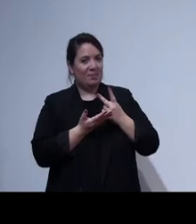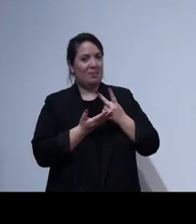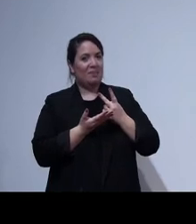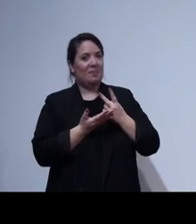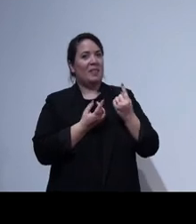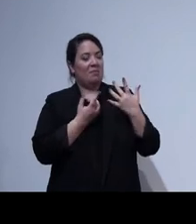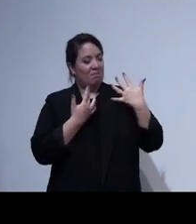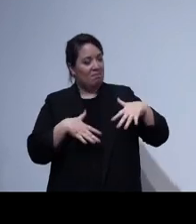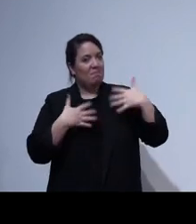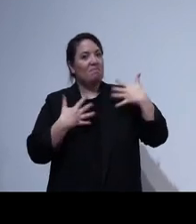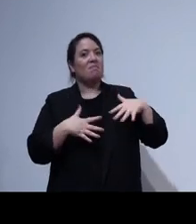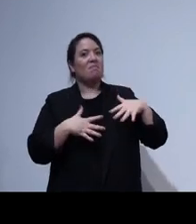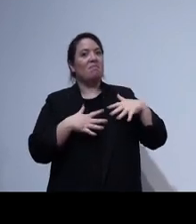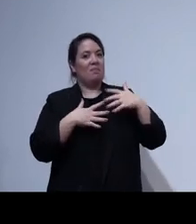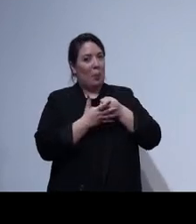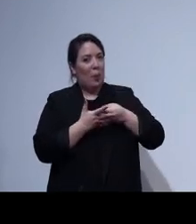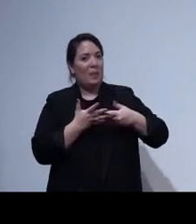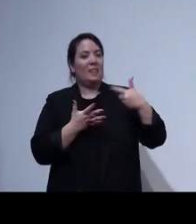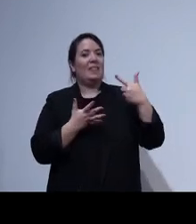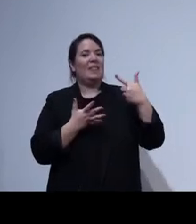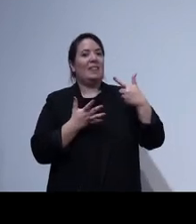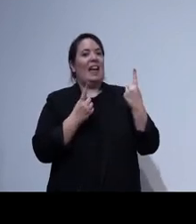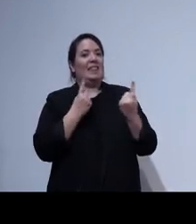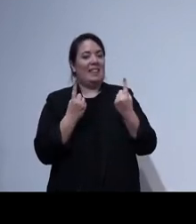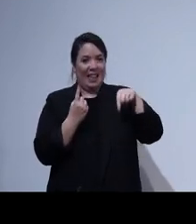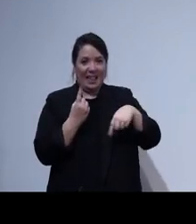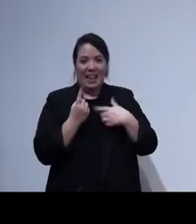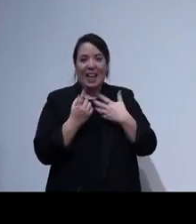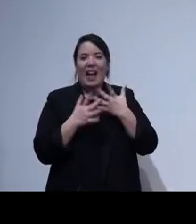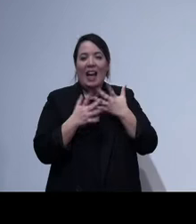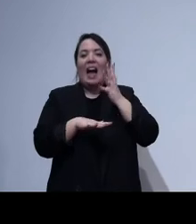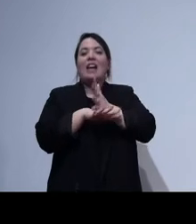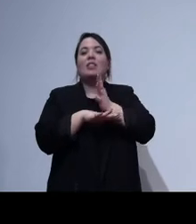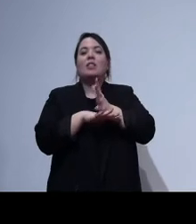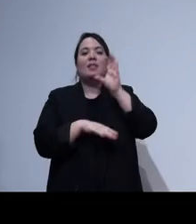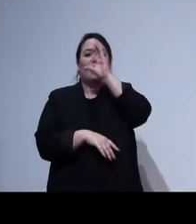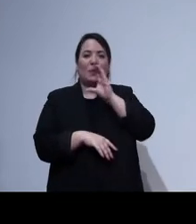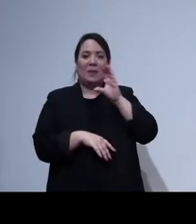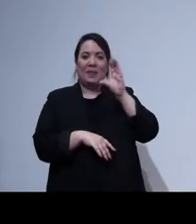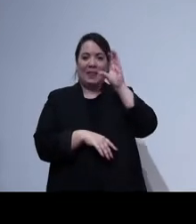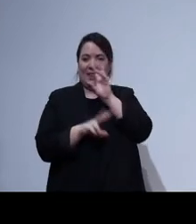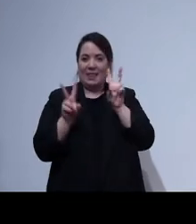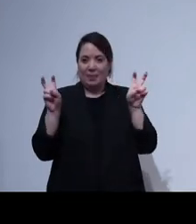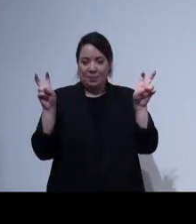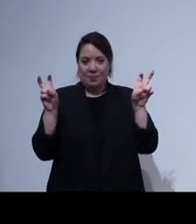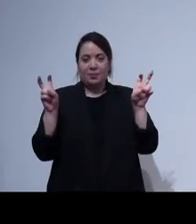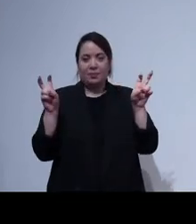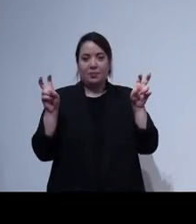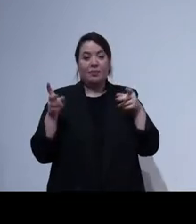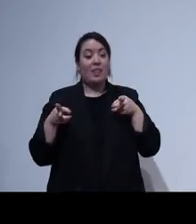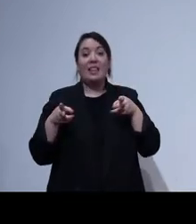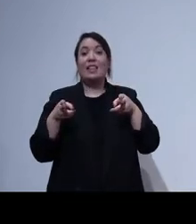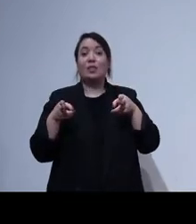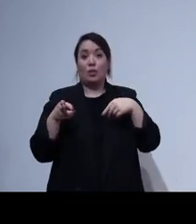importante, parleremo di accessibilità in ambito turistico. Abbiamo la sessione